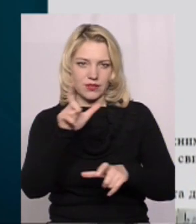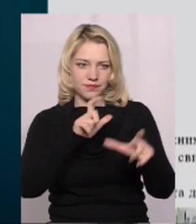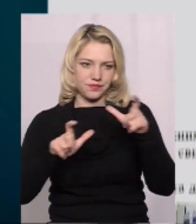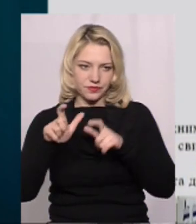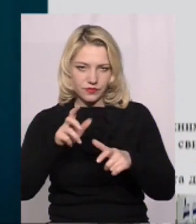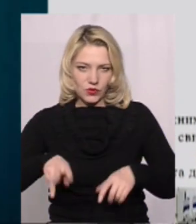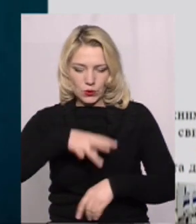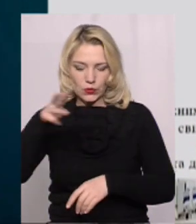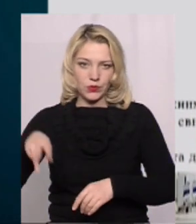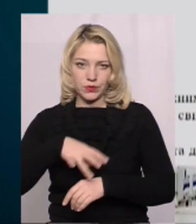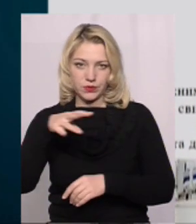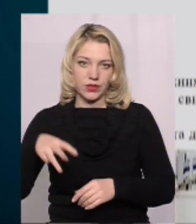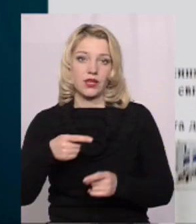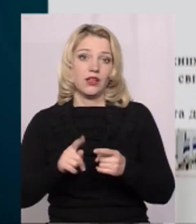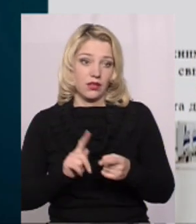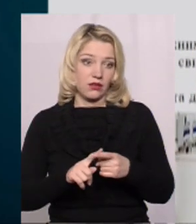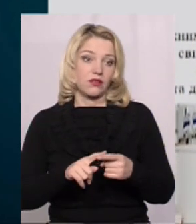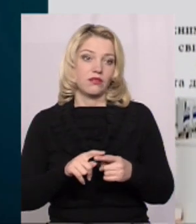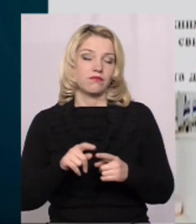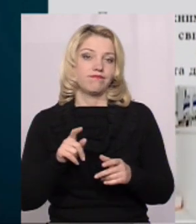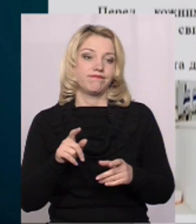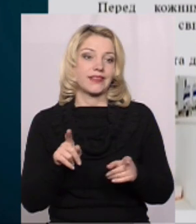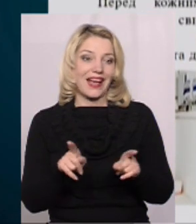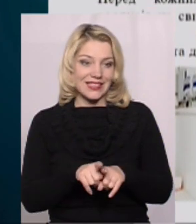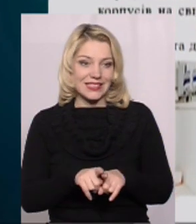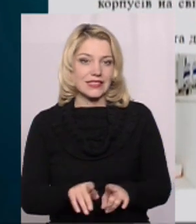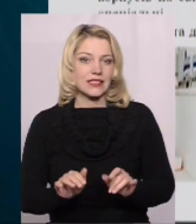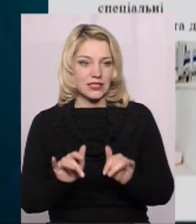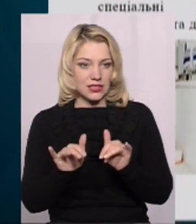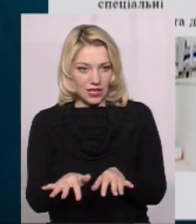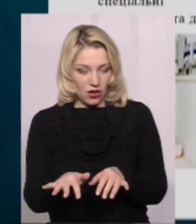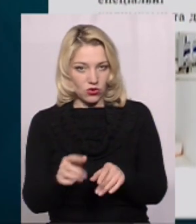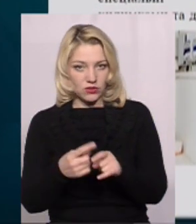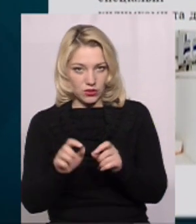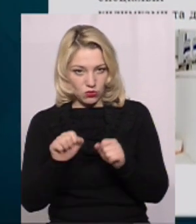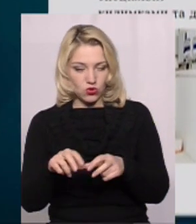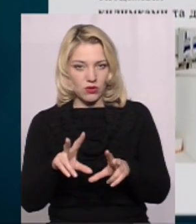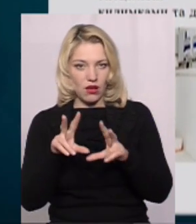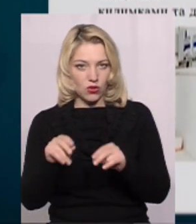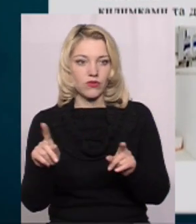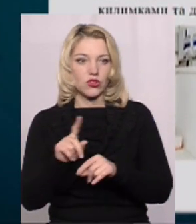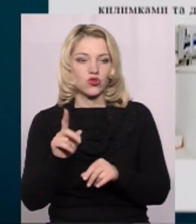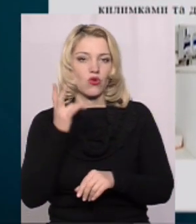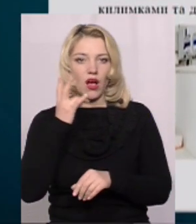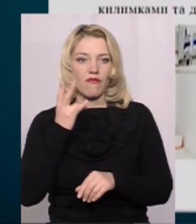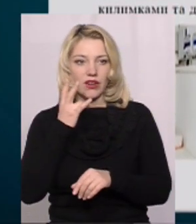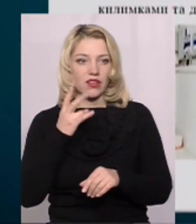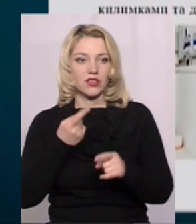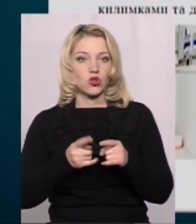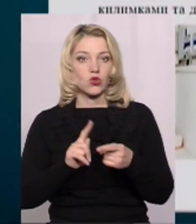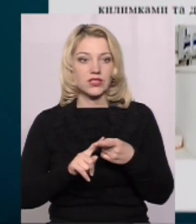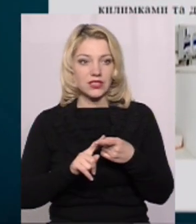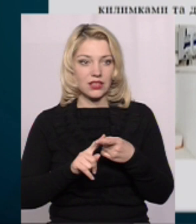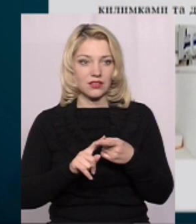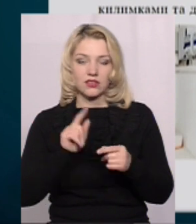дезінфікується відповідно Пане Леве, от такі заходи можуть гарантувати, що африканка до цих вже